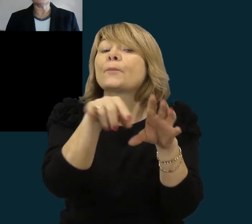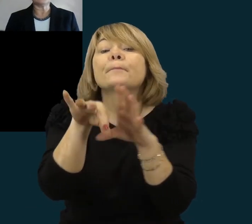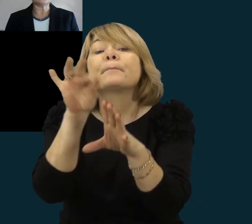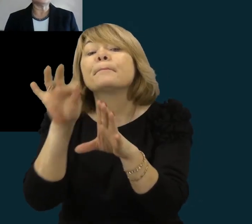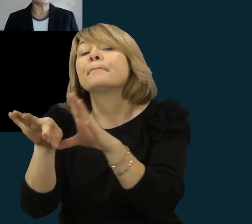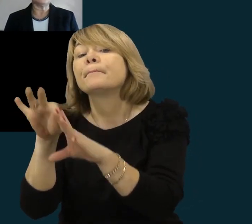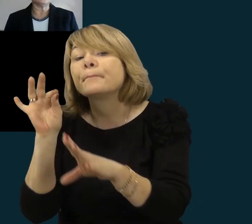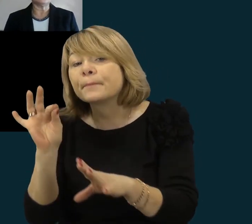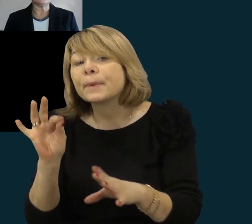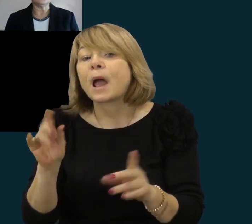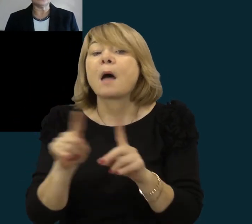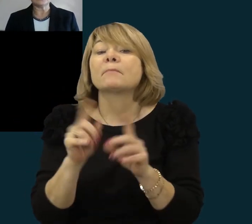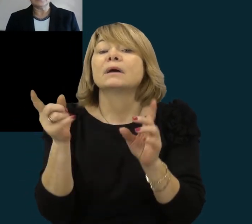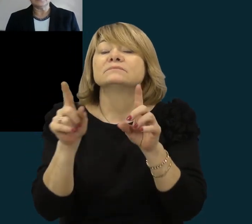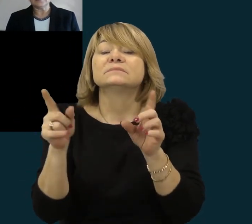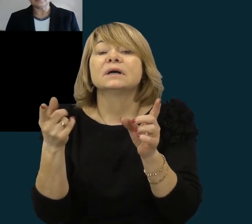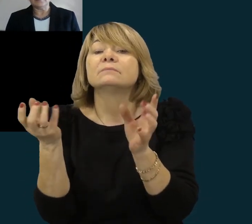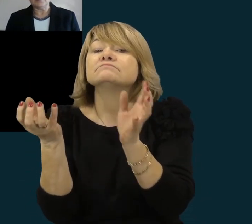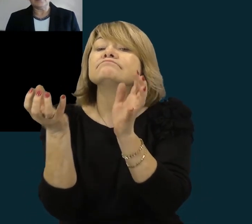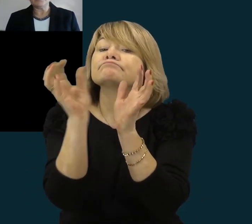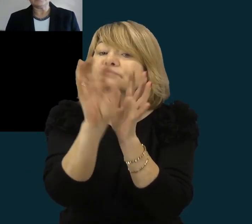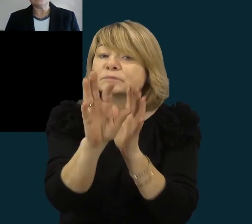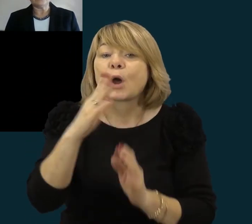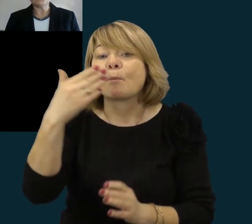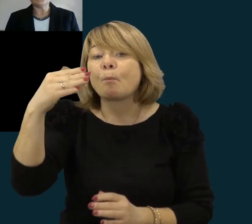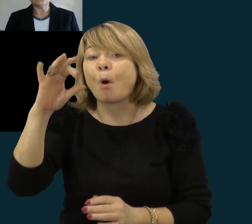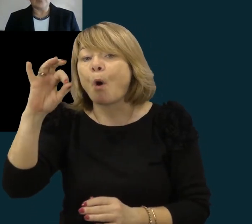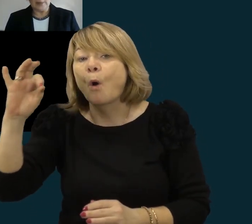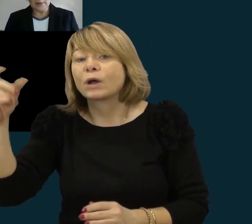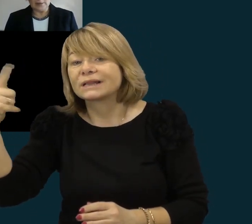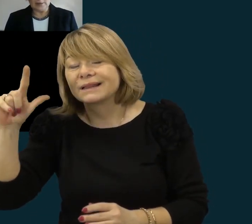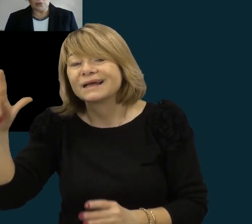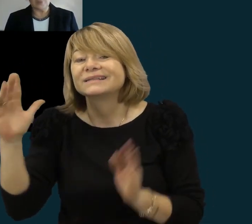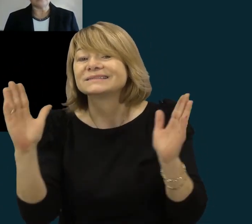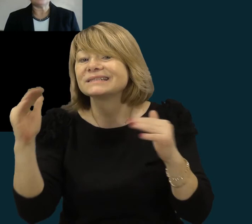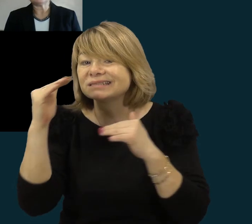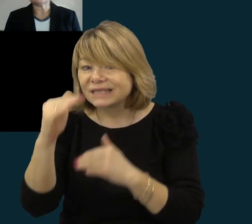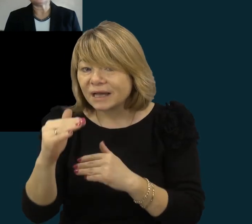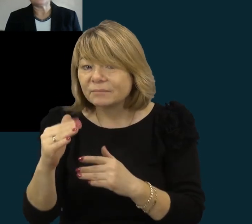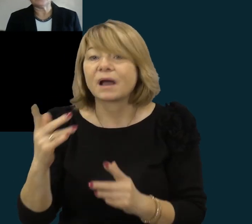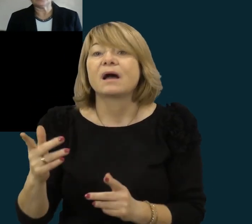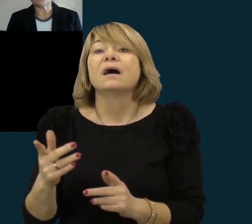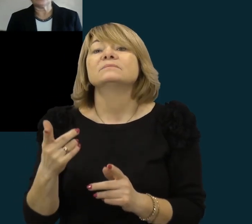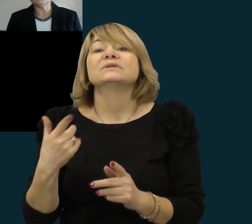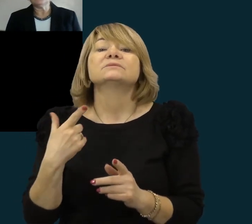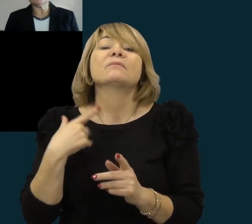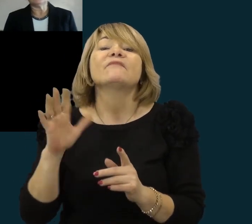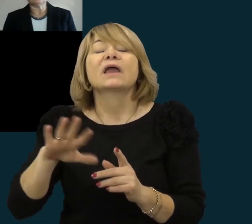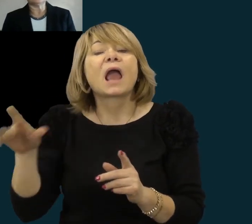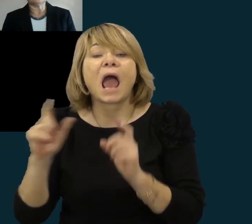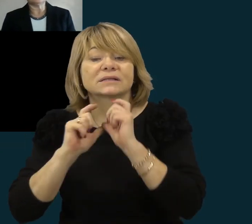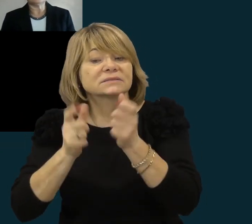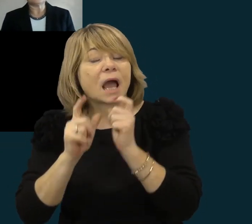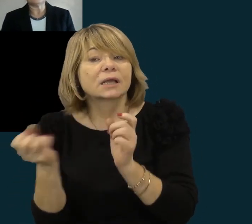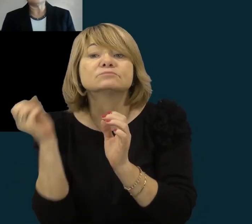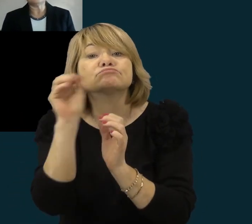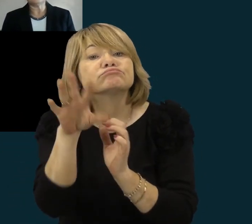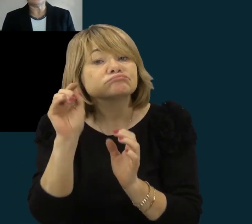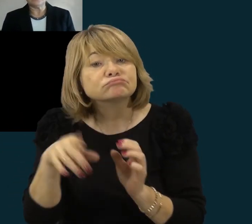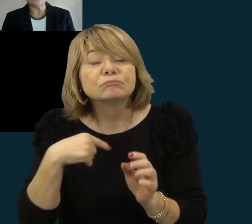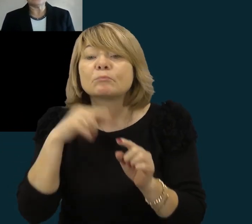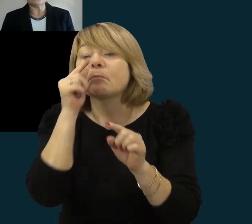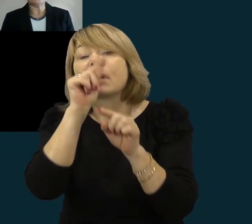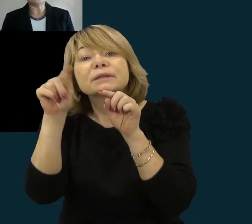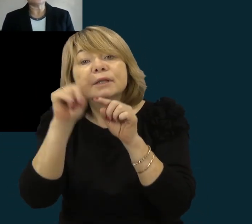jų atlikimą į kelimą į mudlės tą aplinką, aišku, vaikai, kada sukėlė, mes atipendrinom, pasidarėm